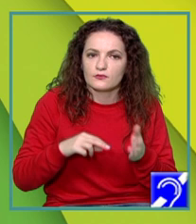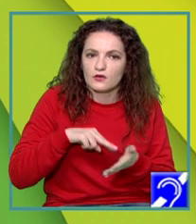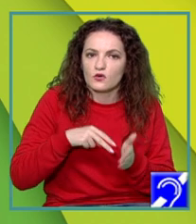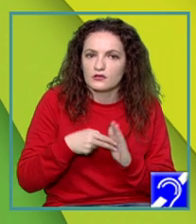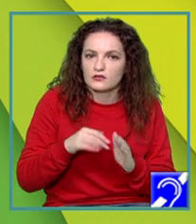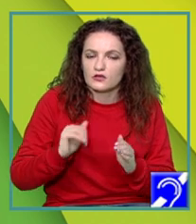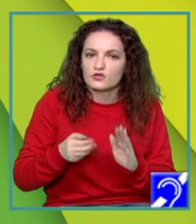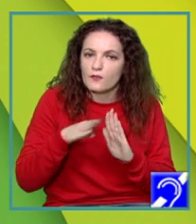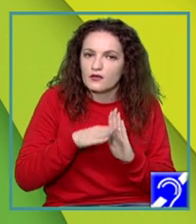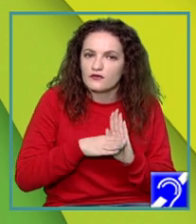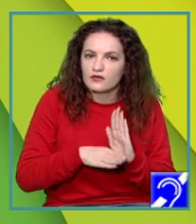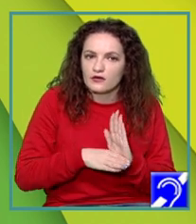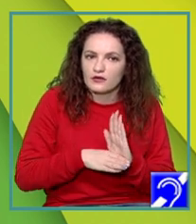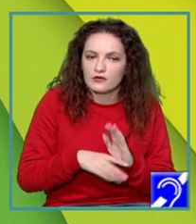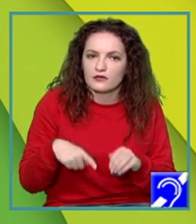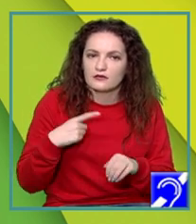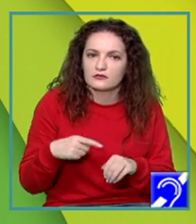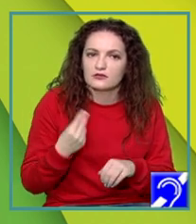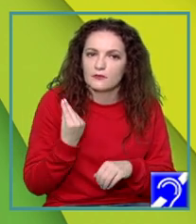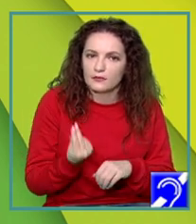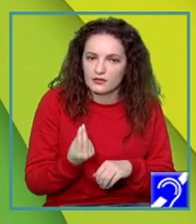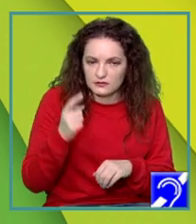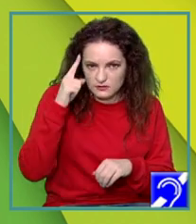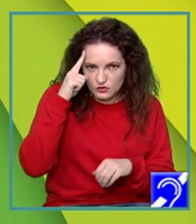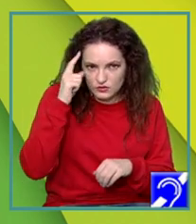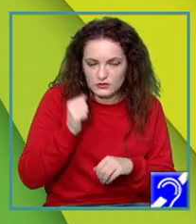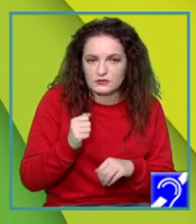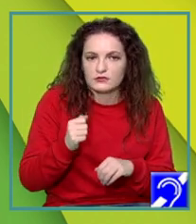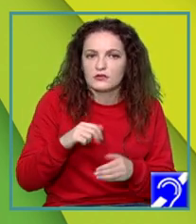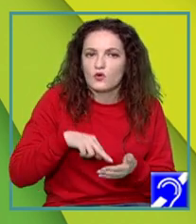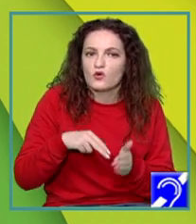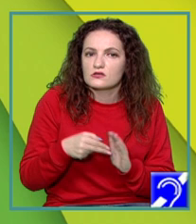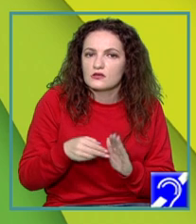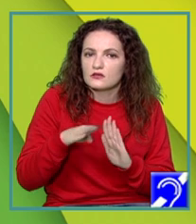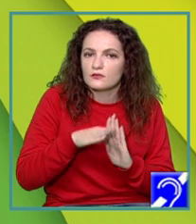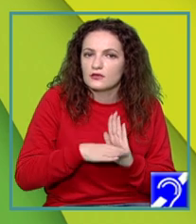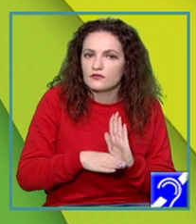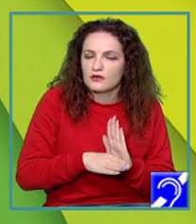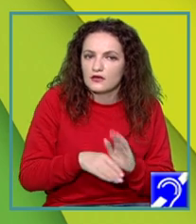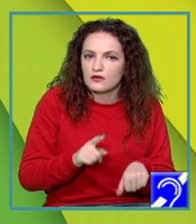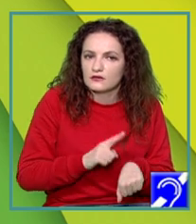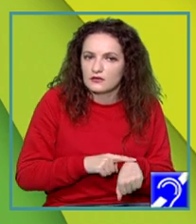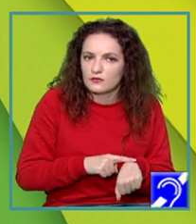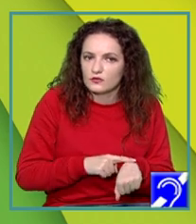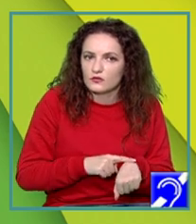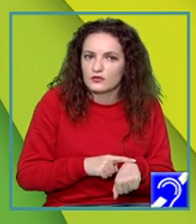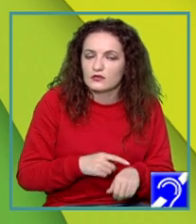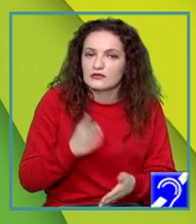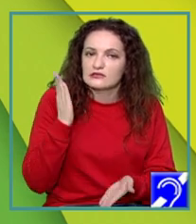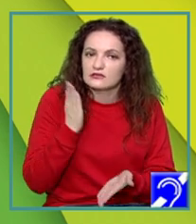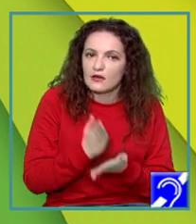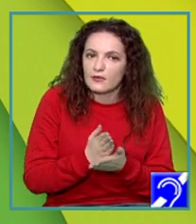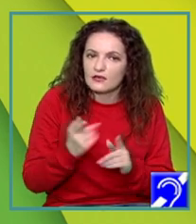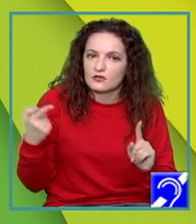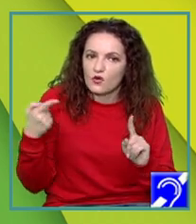planificarea timpului, este bine să știți așa, că organizarea și planificarea timpului înseamnă ca eu să-mi stabilesc